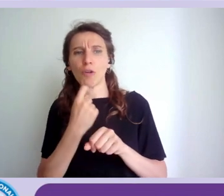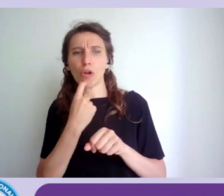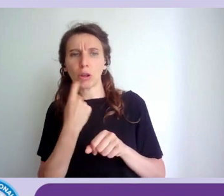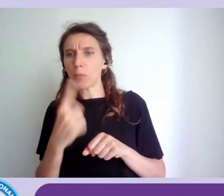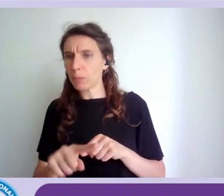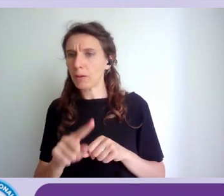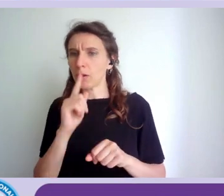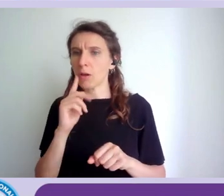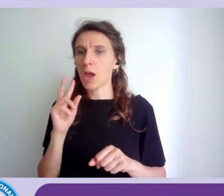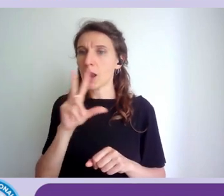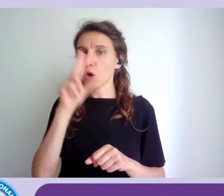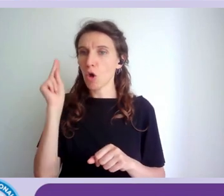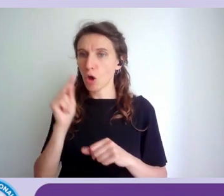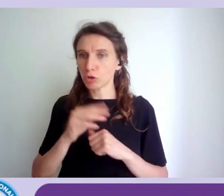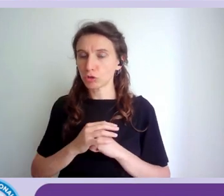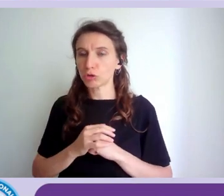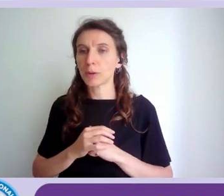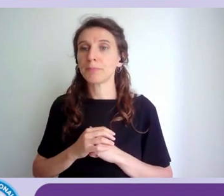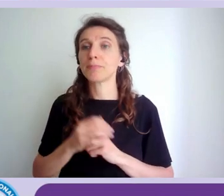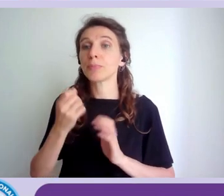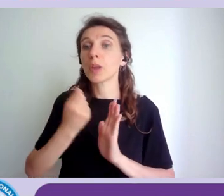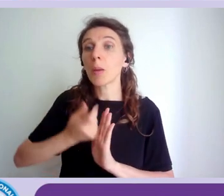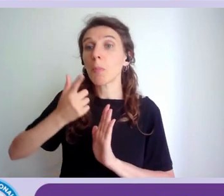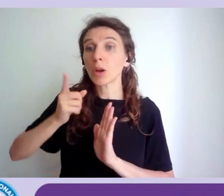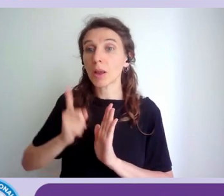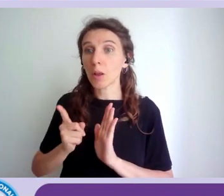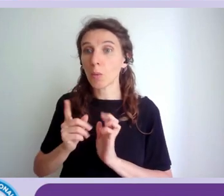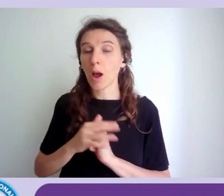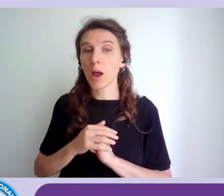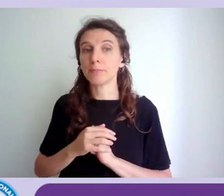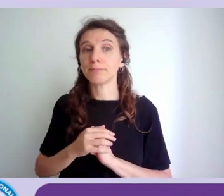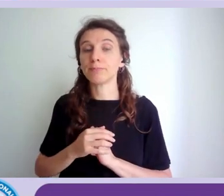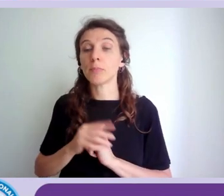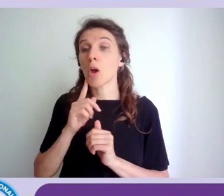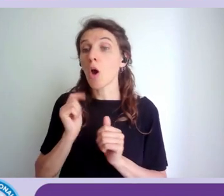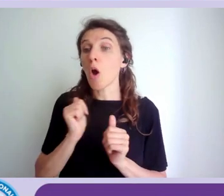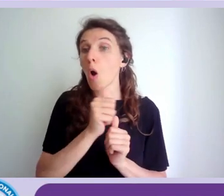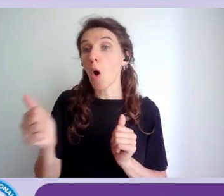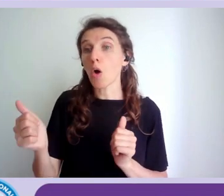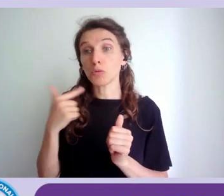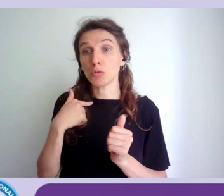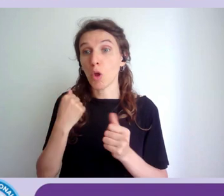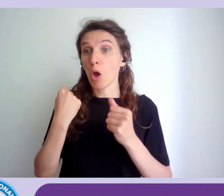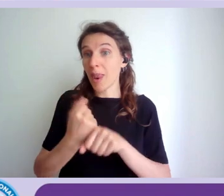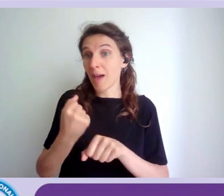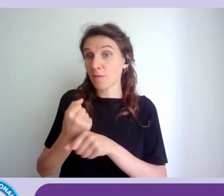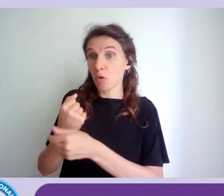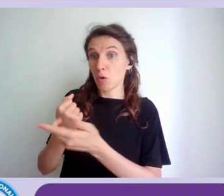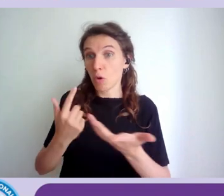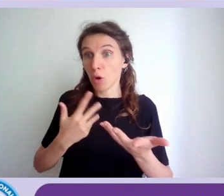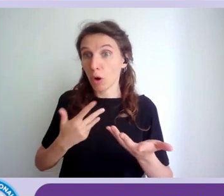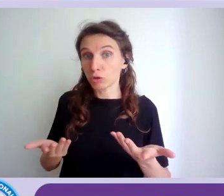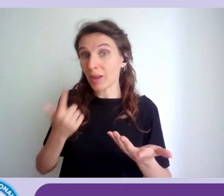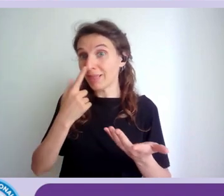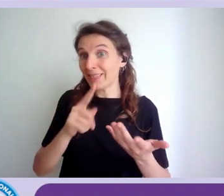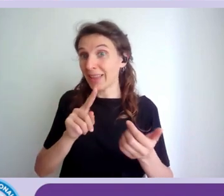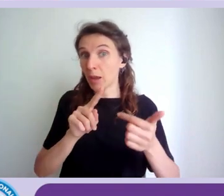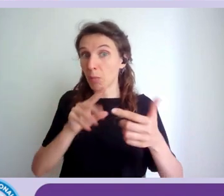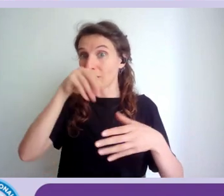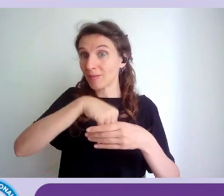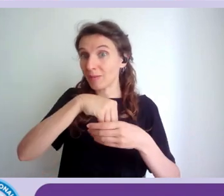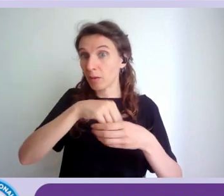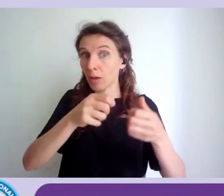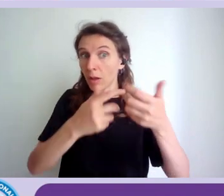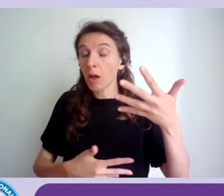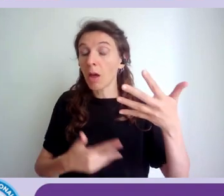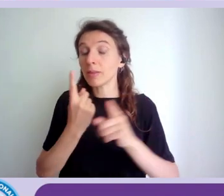cos'è importante tra l'altro chiunque di voi svolge una professione di questo tipo deve